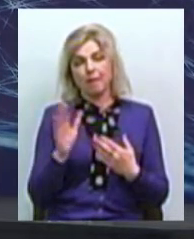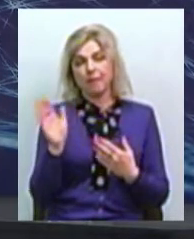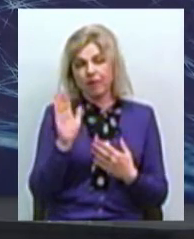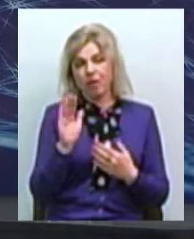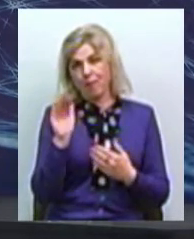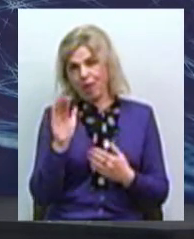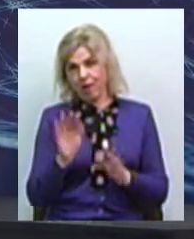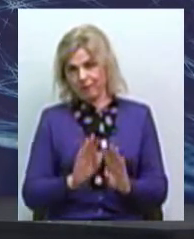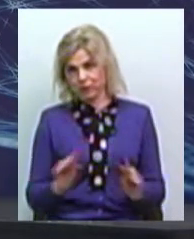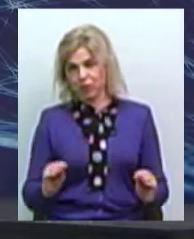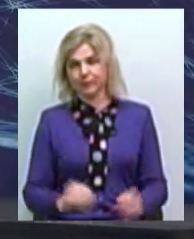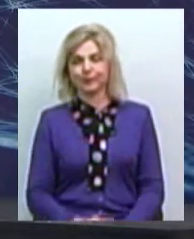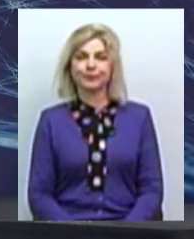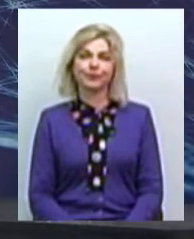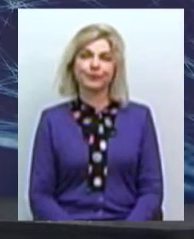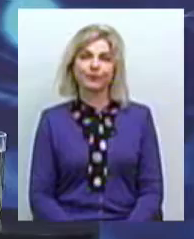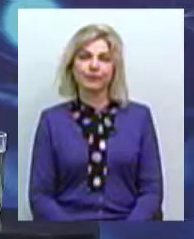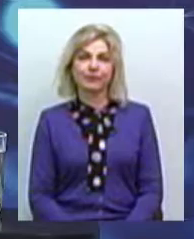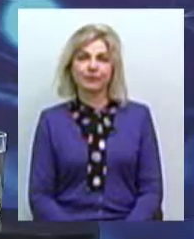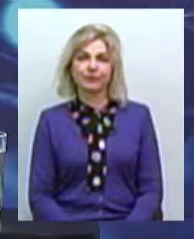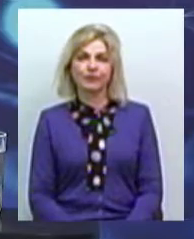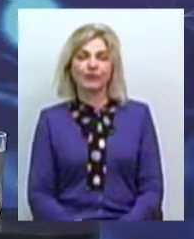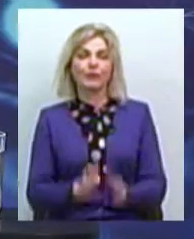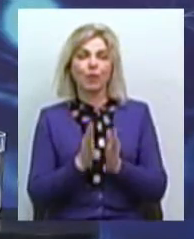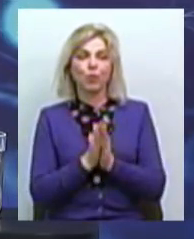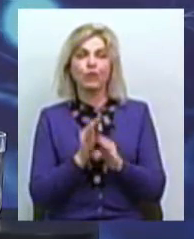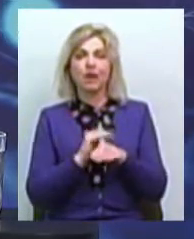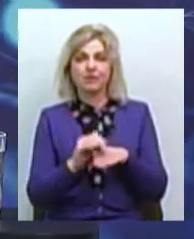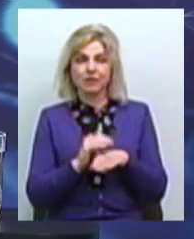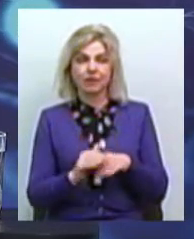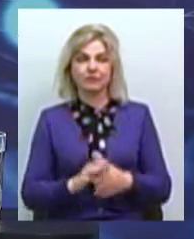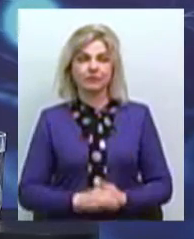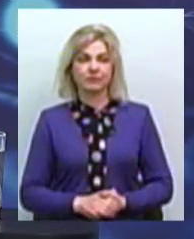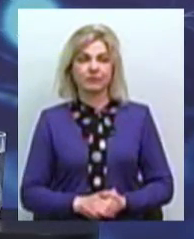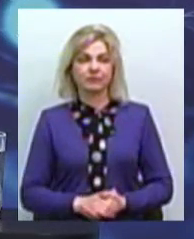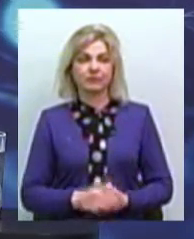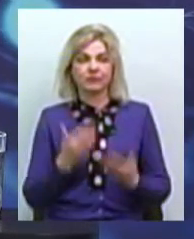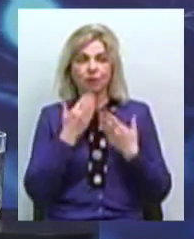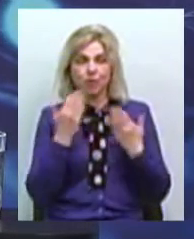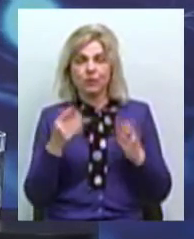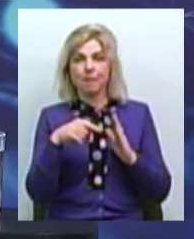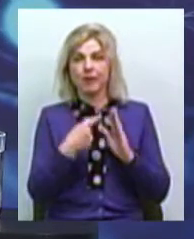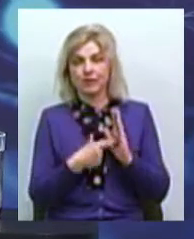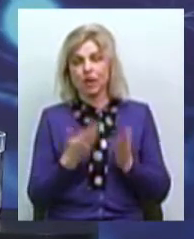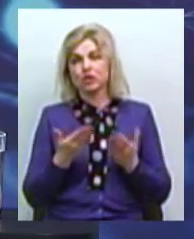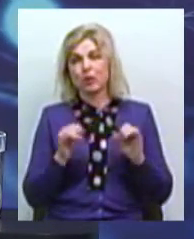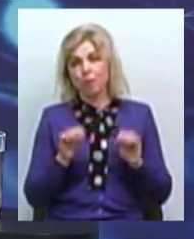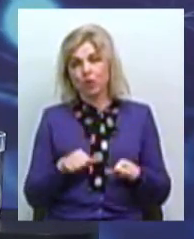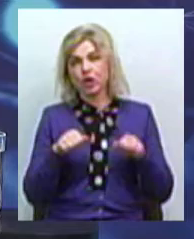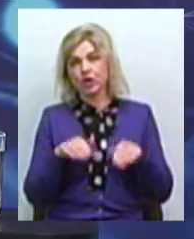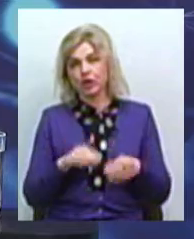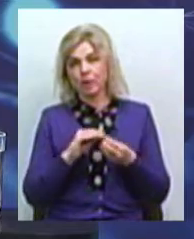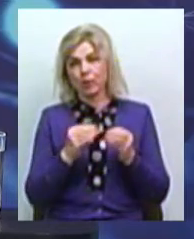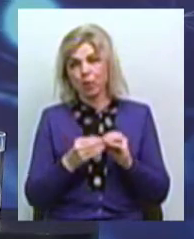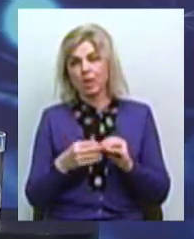!». І, будь ласка, Олена, останнє питання, чи можна вирішити проблему